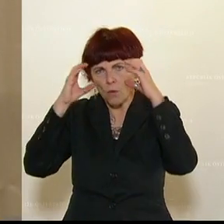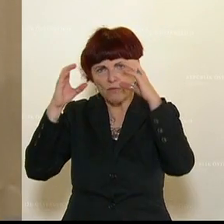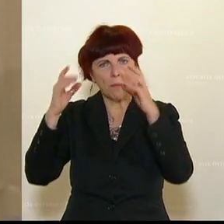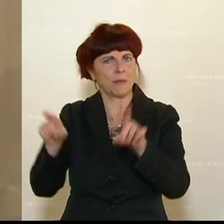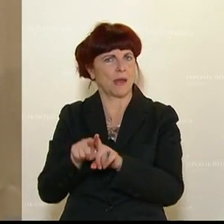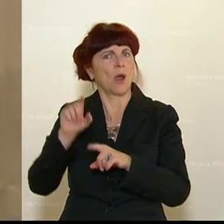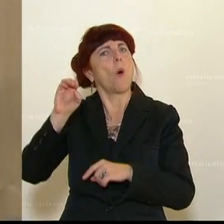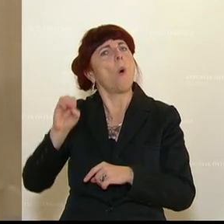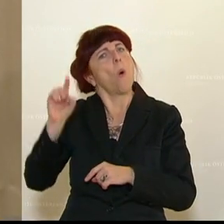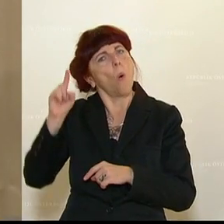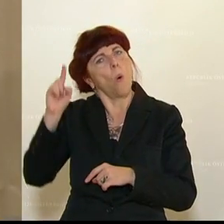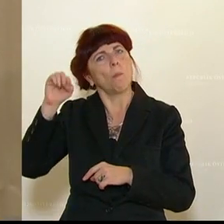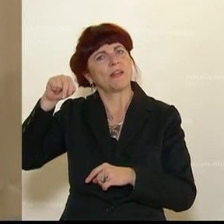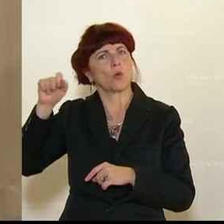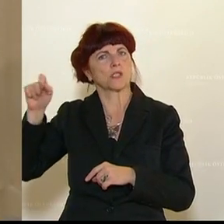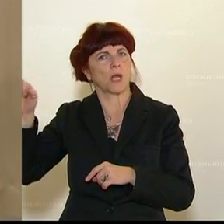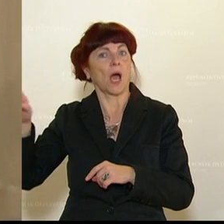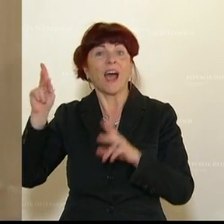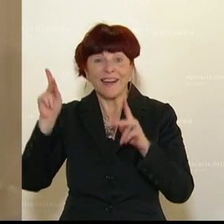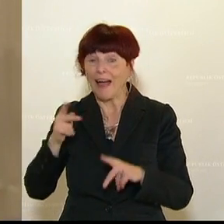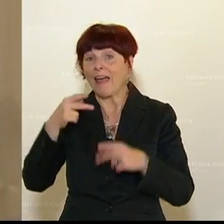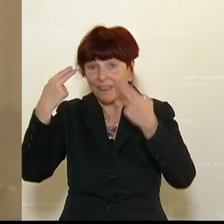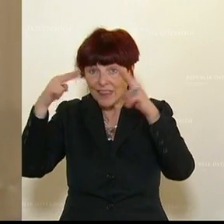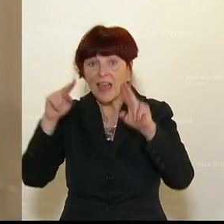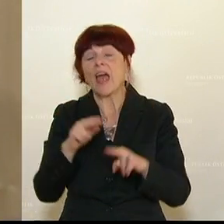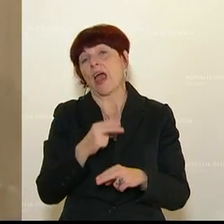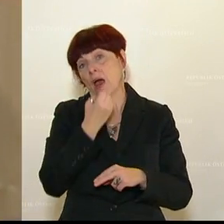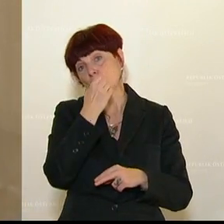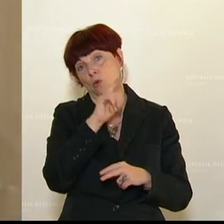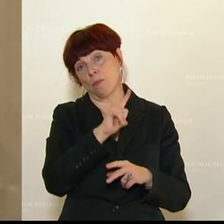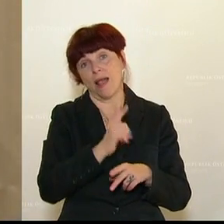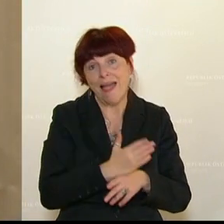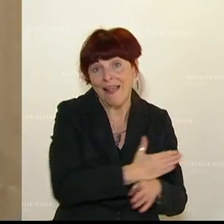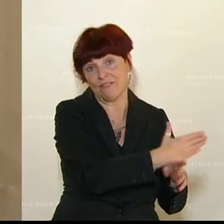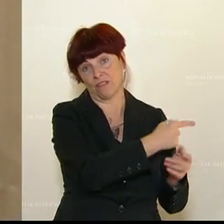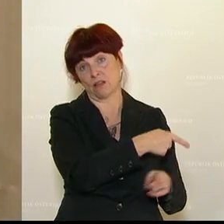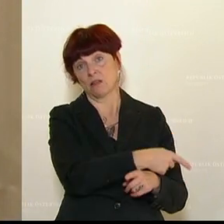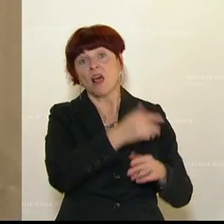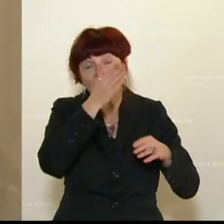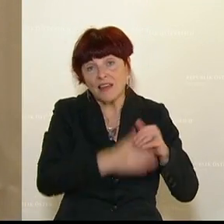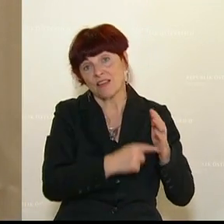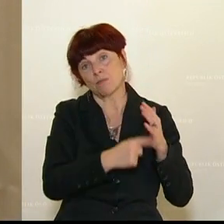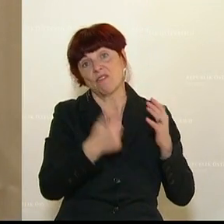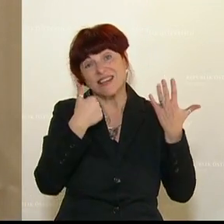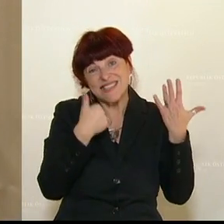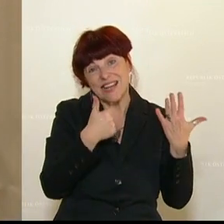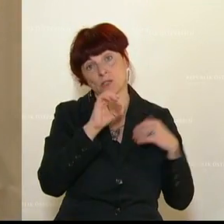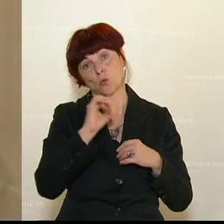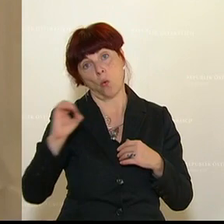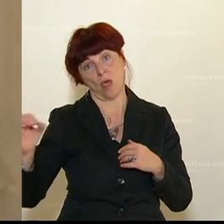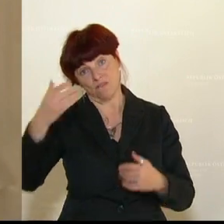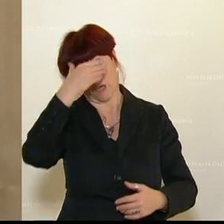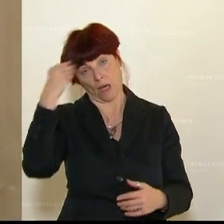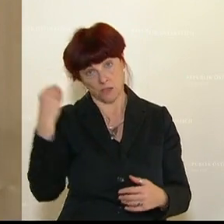dem Gernot Blümel wieder einmal unter die Arme greifen. Das letzte Mal hat er sechs Nullen vergessen, diesmal alle Krankenhäuser in Österreich. Es wird mit dem Herrn Minister